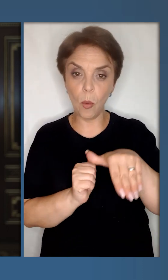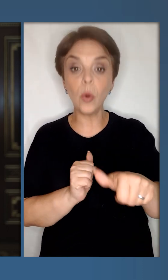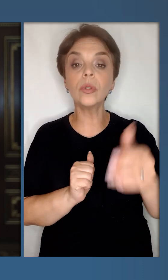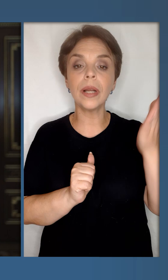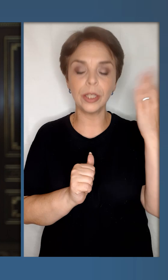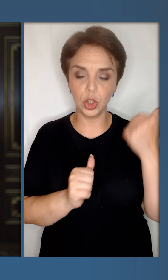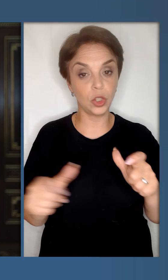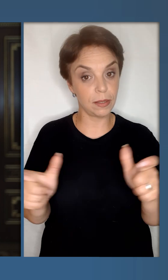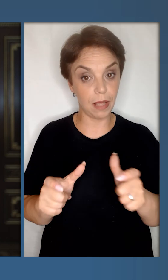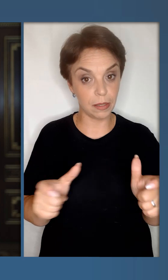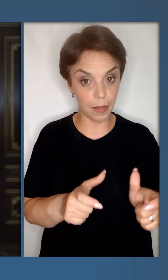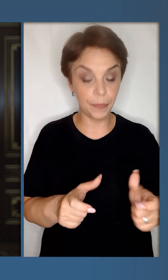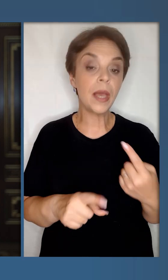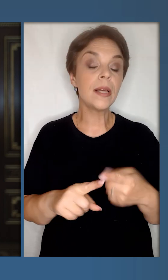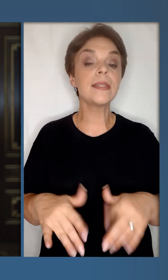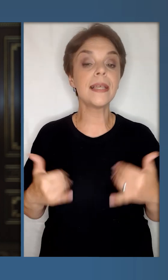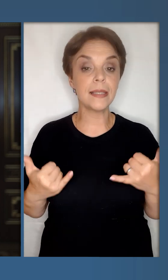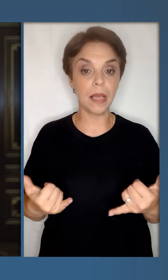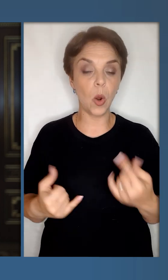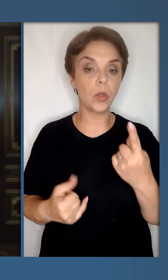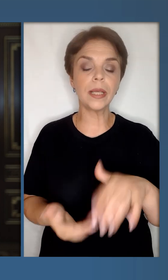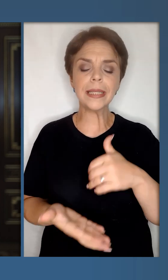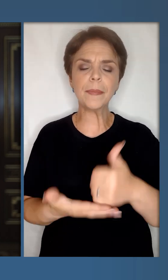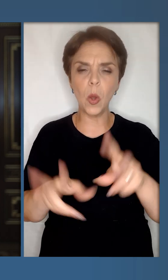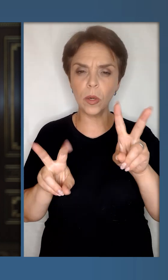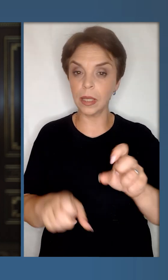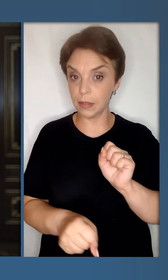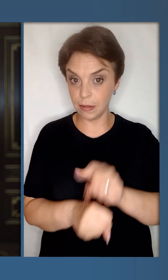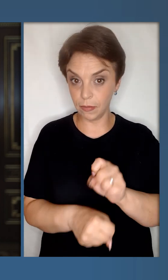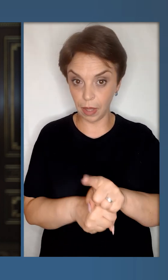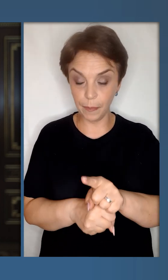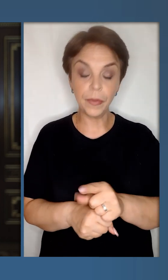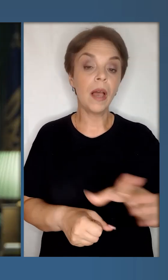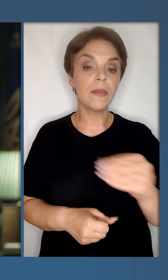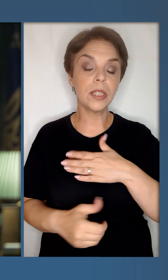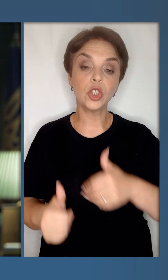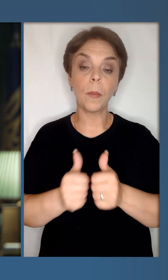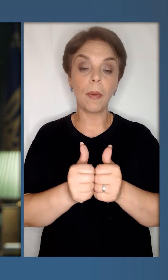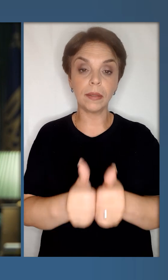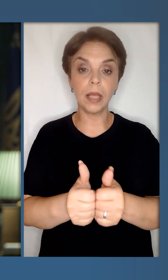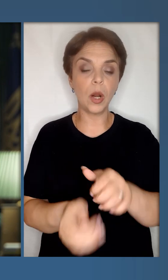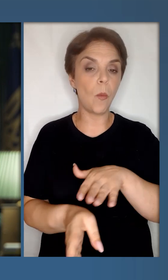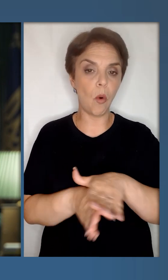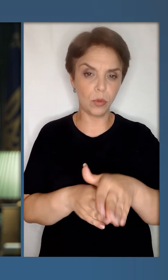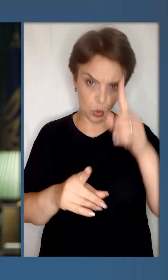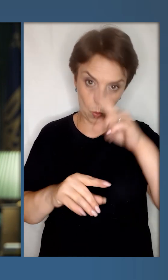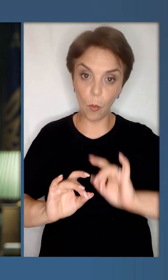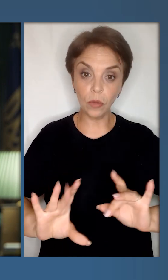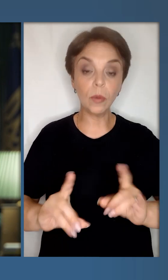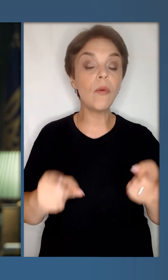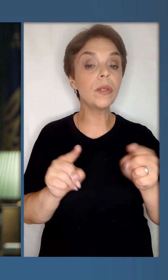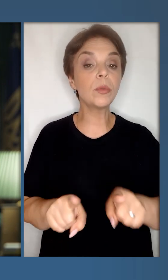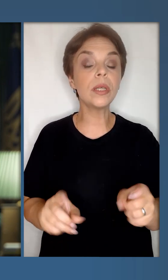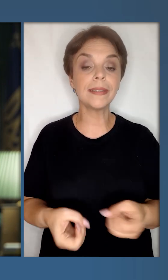обходу раніше введених санкцій. Це зараз одне з пріоритетних завдань. Всі наші партнери повністю